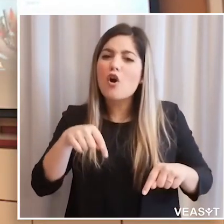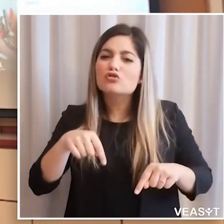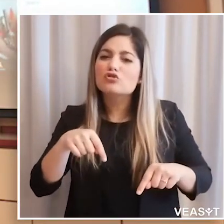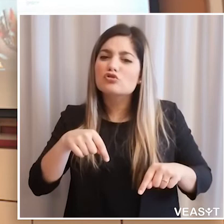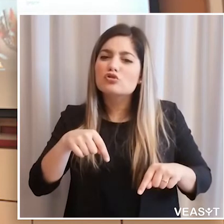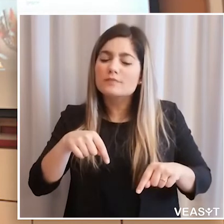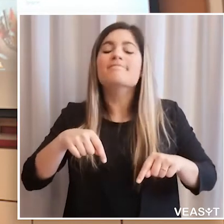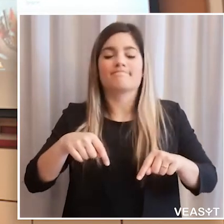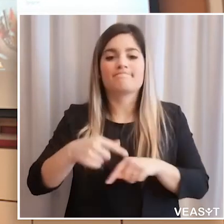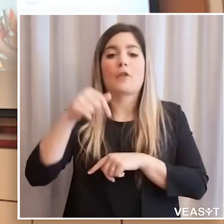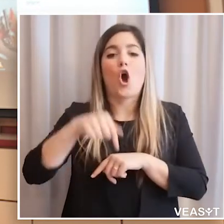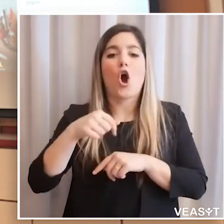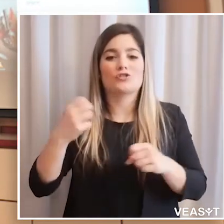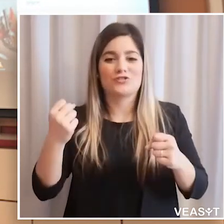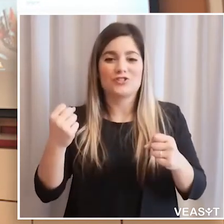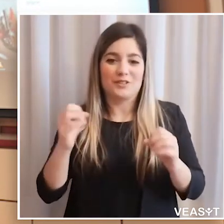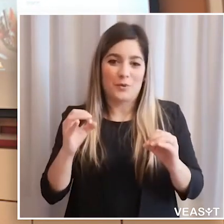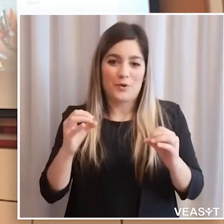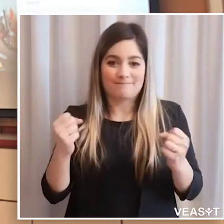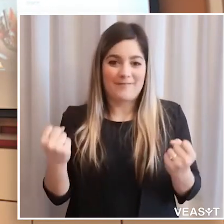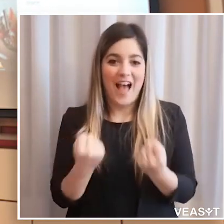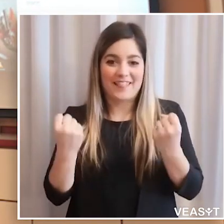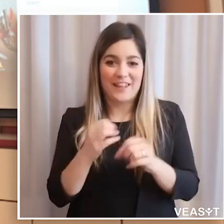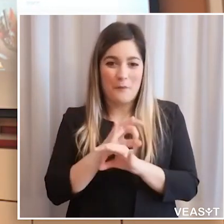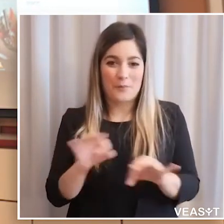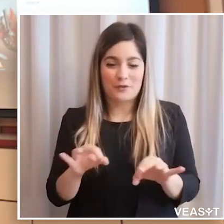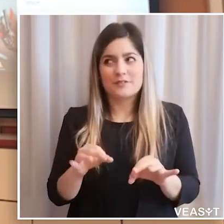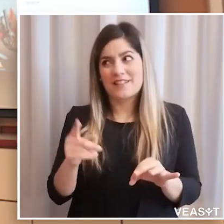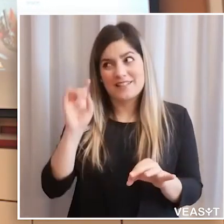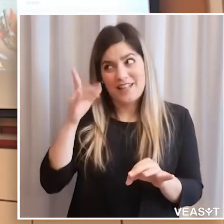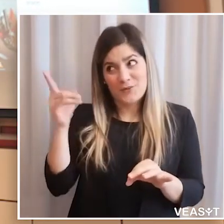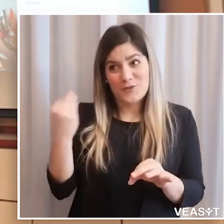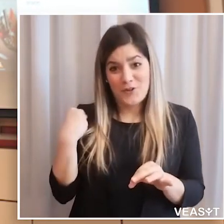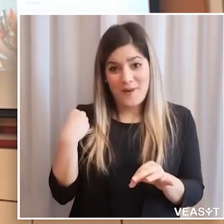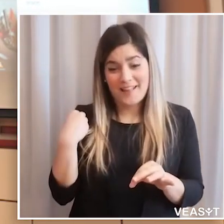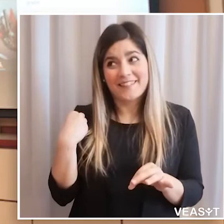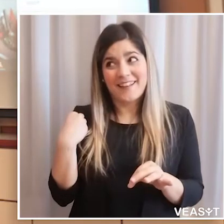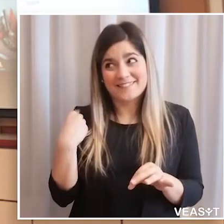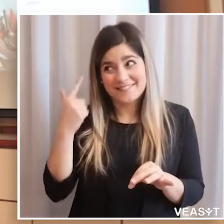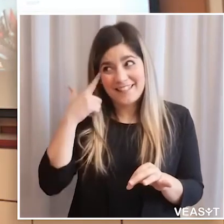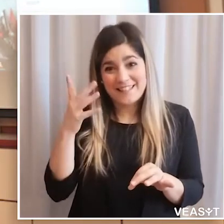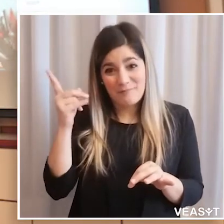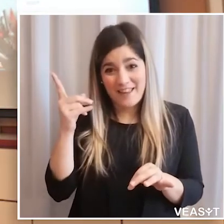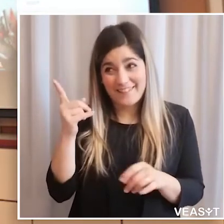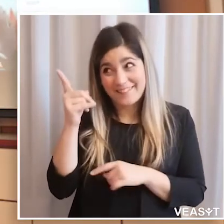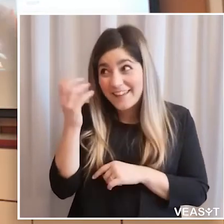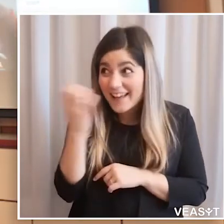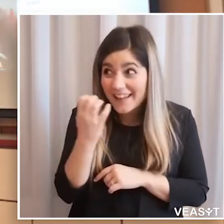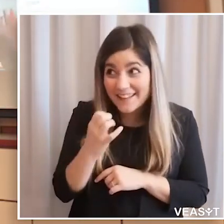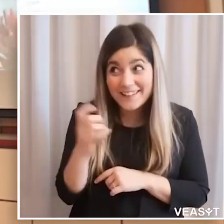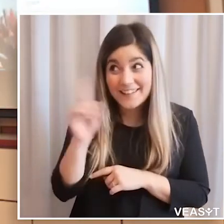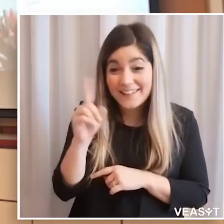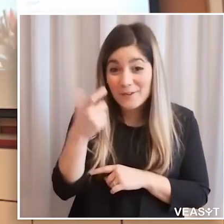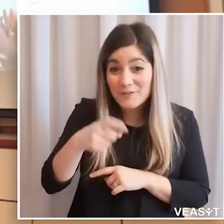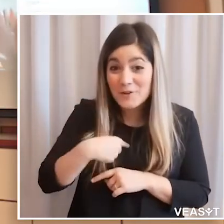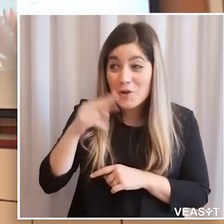Tamponi drive-in avviati a Sambo, mi chiede Luca Fiorin. Oggi sono stati attivati, ma se l